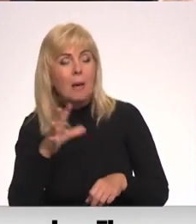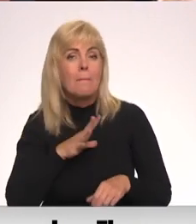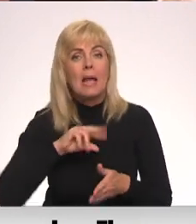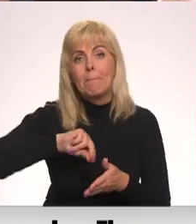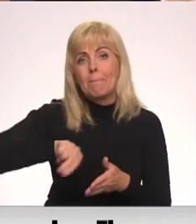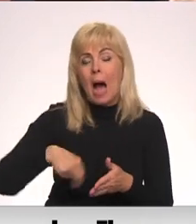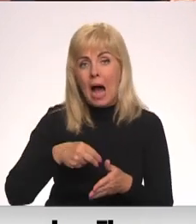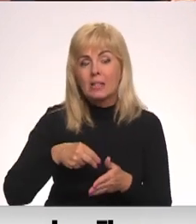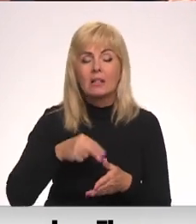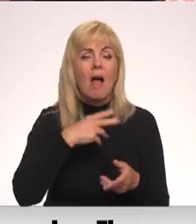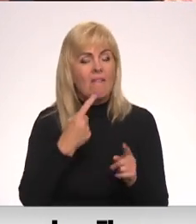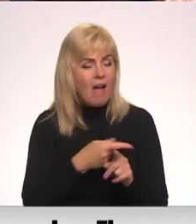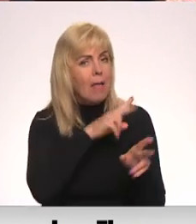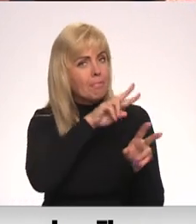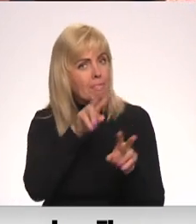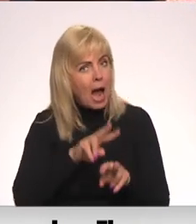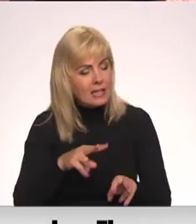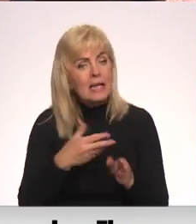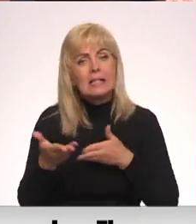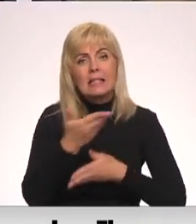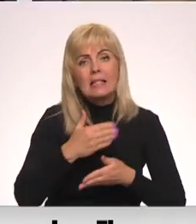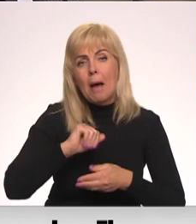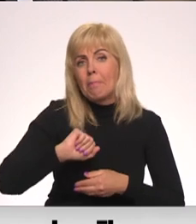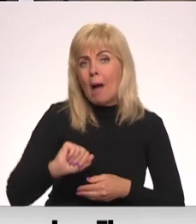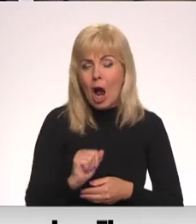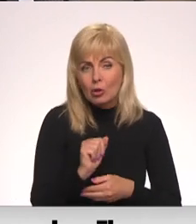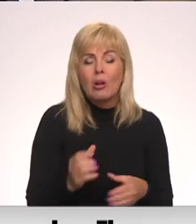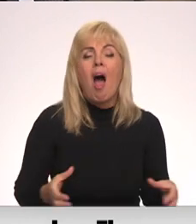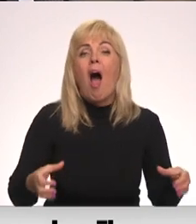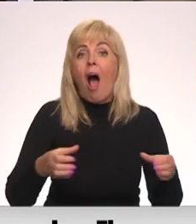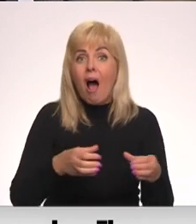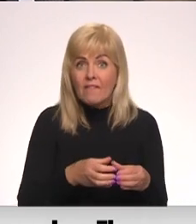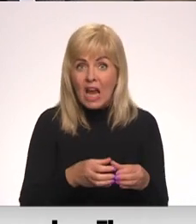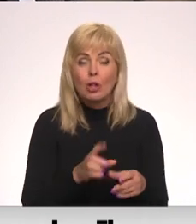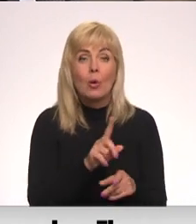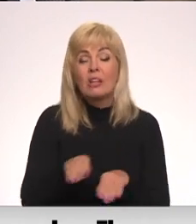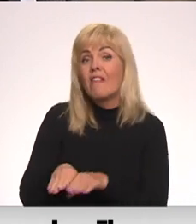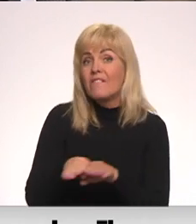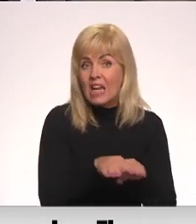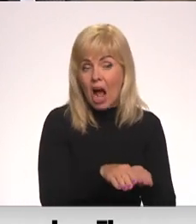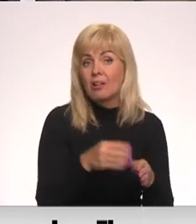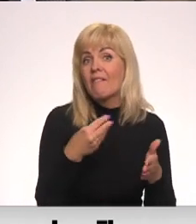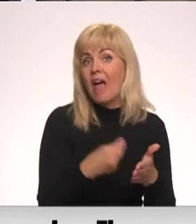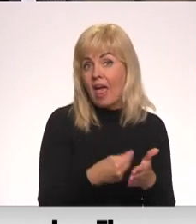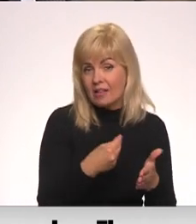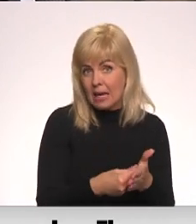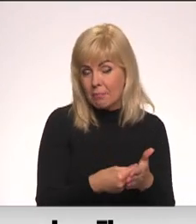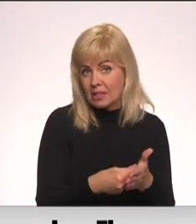partijas sadarbības partneri un jāfienojas tiem, kuriem ir vienāds vērtība vektors.